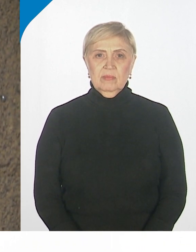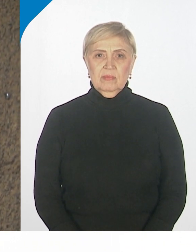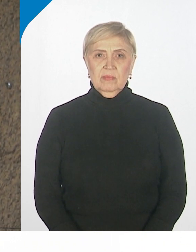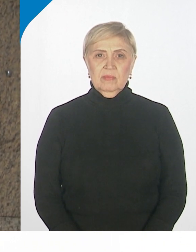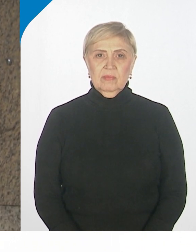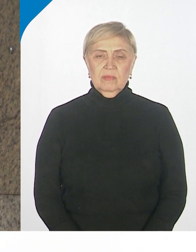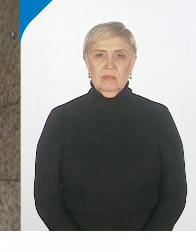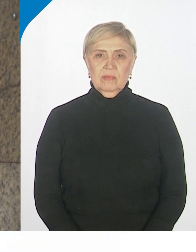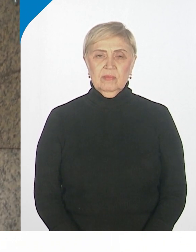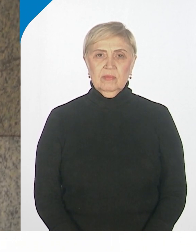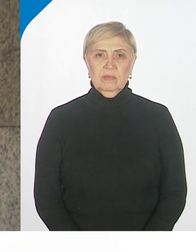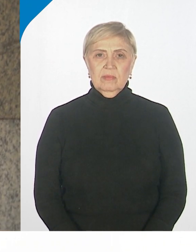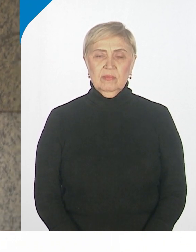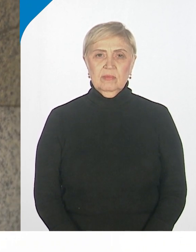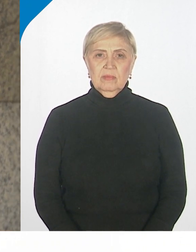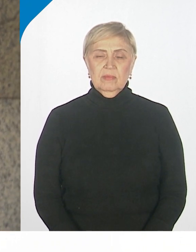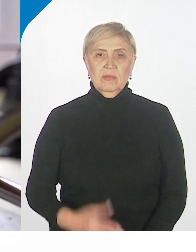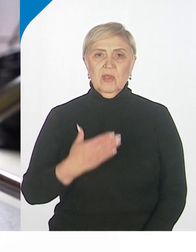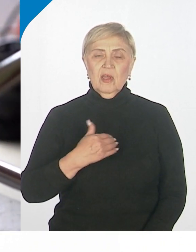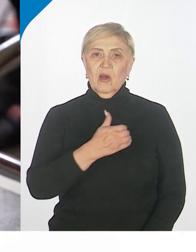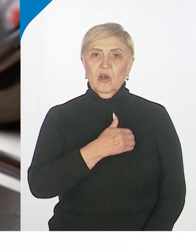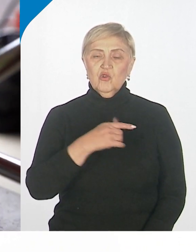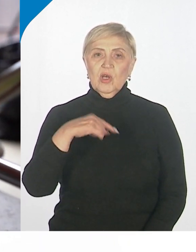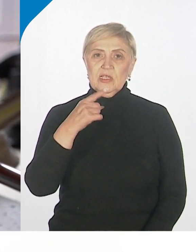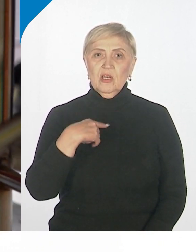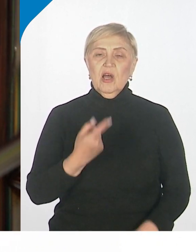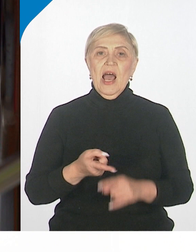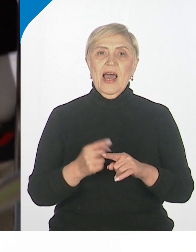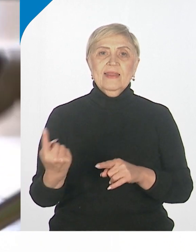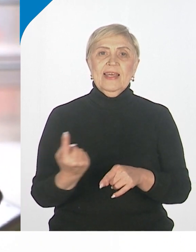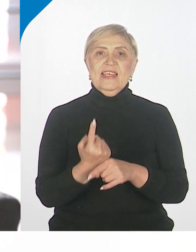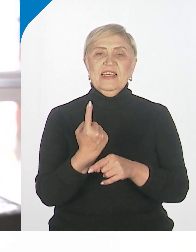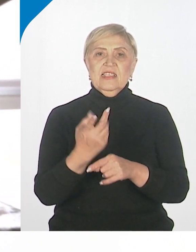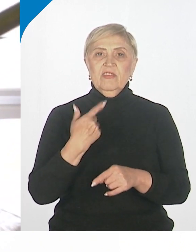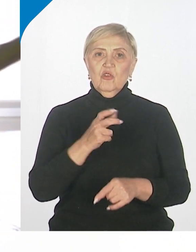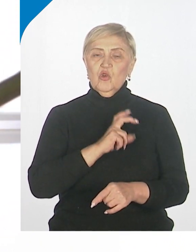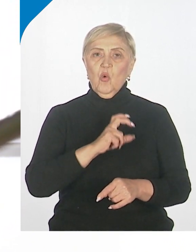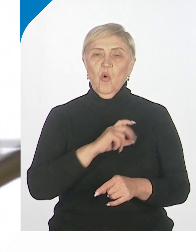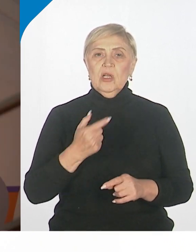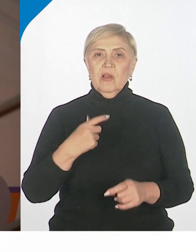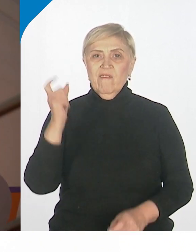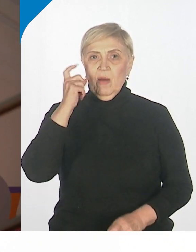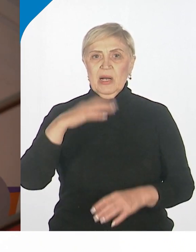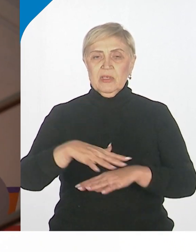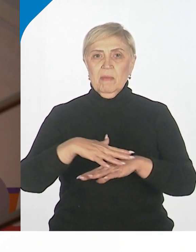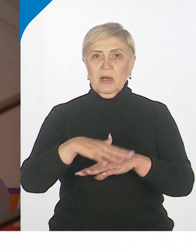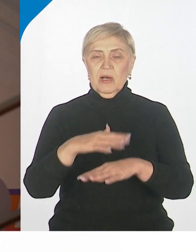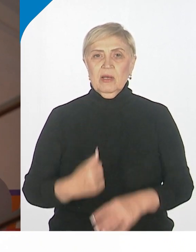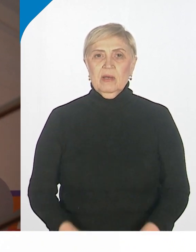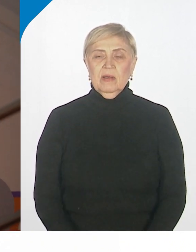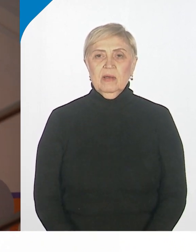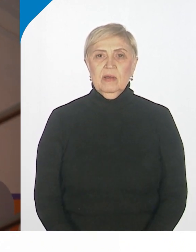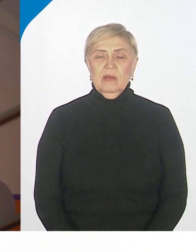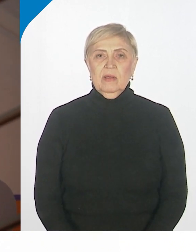Я хочу так сказать, что это единственный Куршки колледж в Хабаровском крае. Она назначает